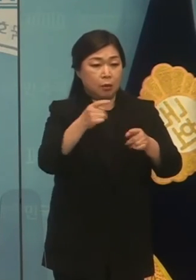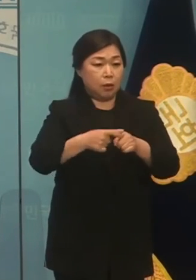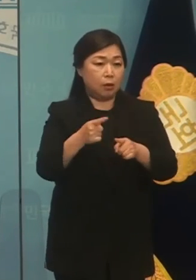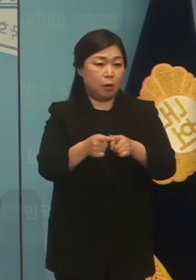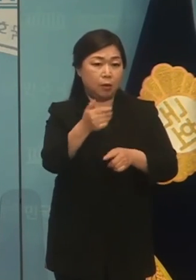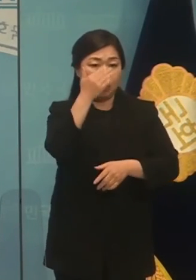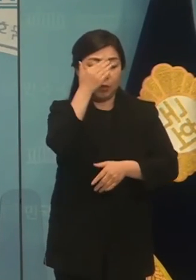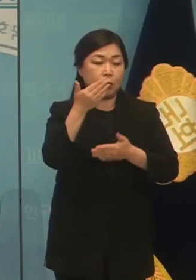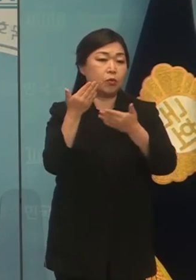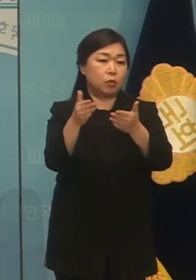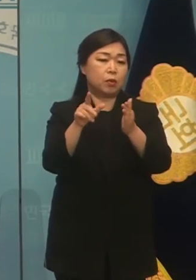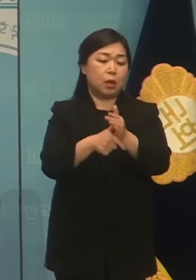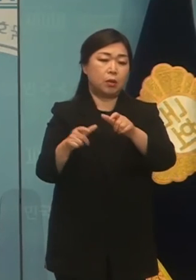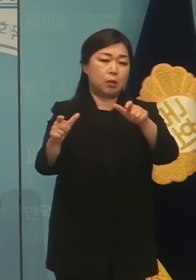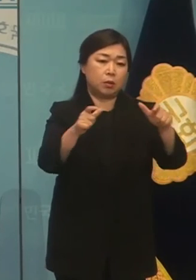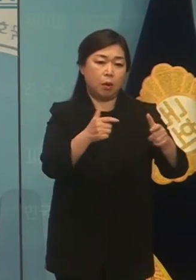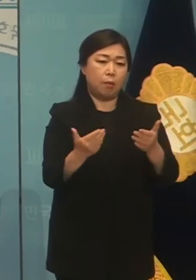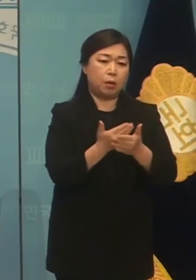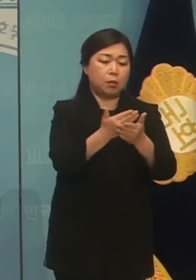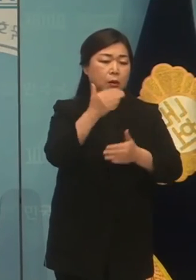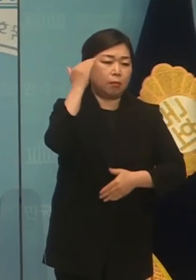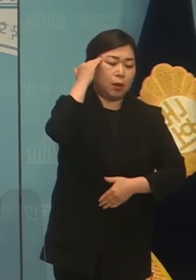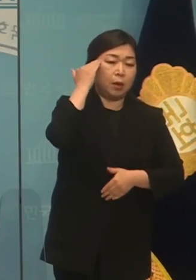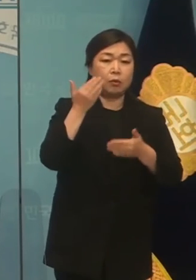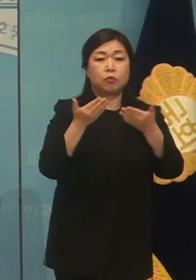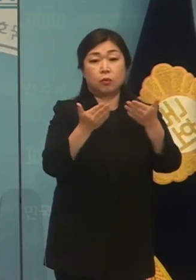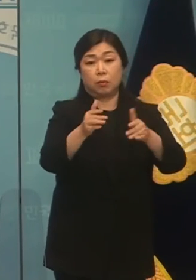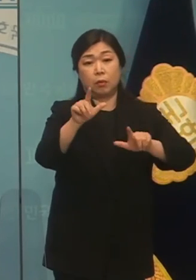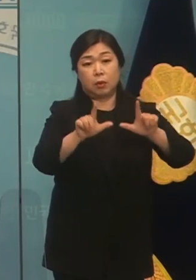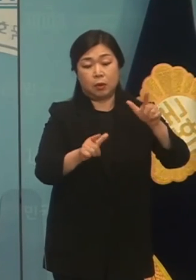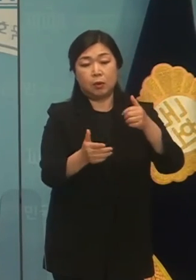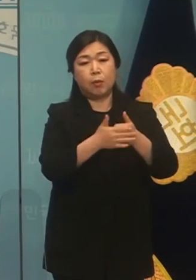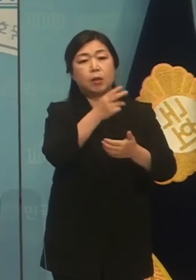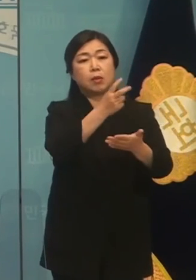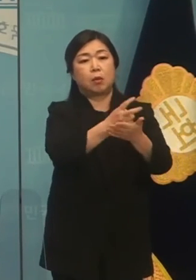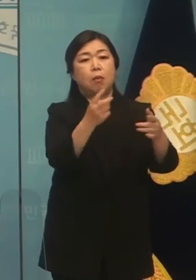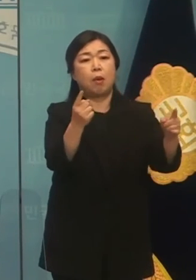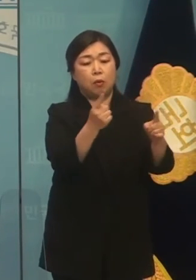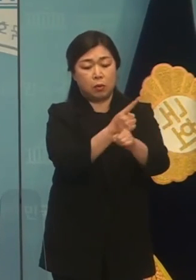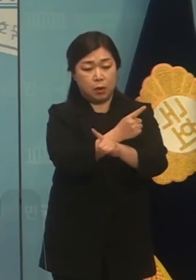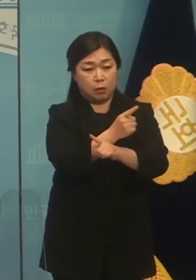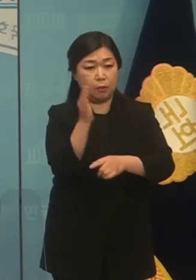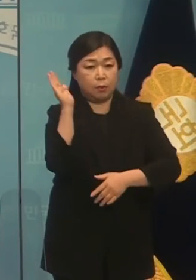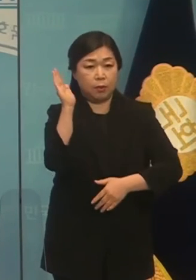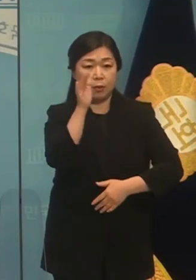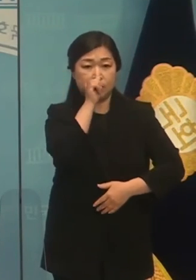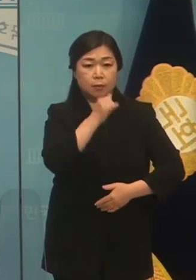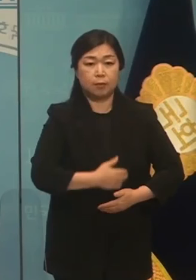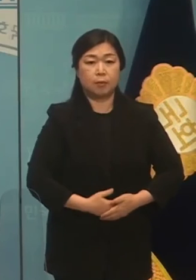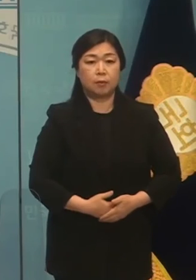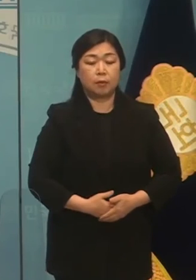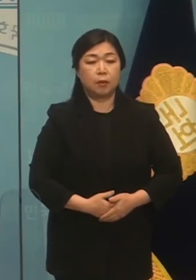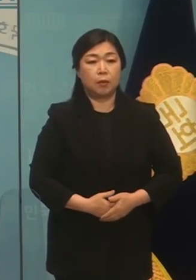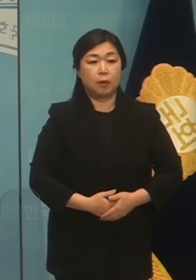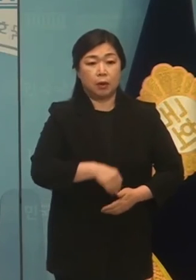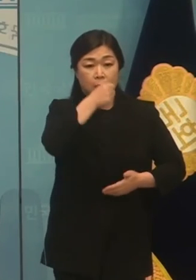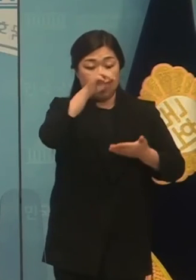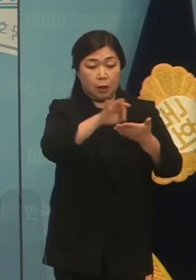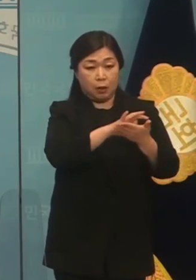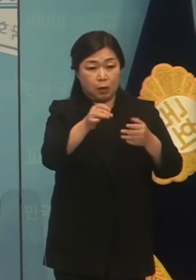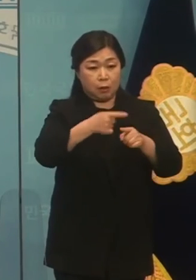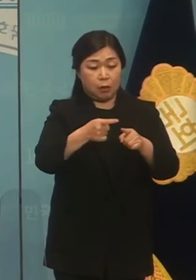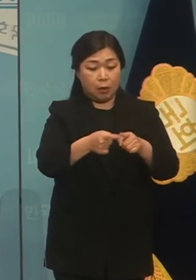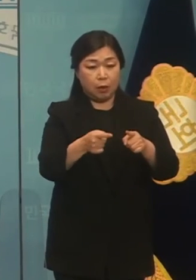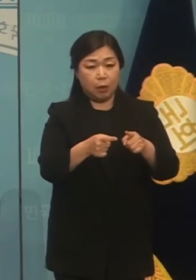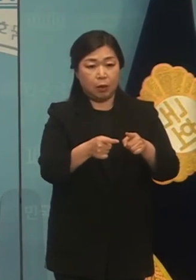지역발전사업의 장애물 역할을 하고 있다며 제도를 바꾸자는 것입니다. 끝내 예탁 제도를